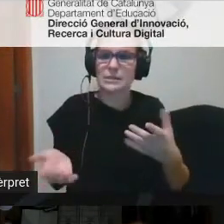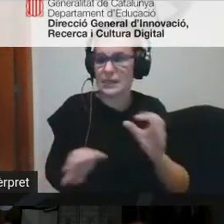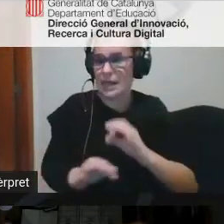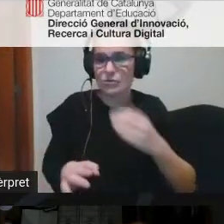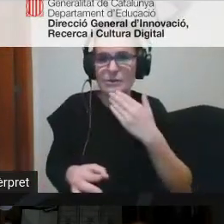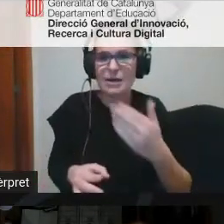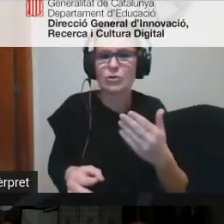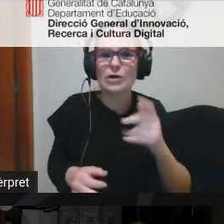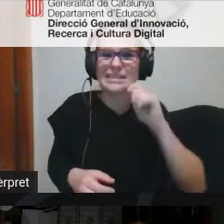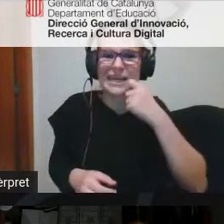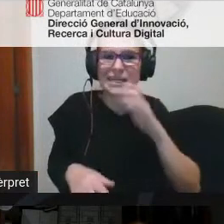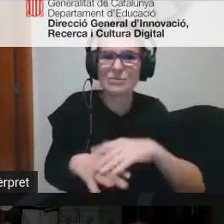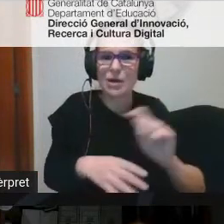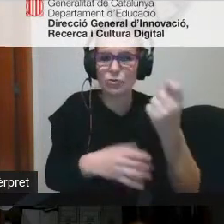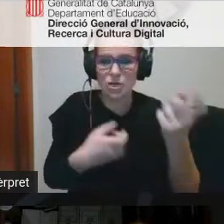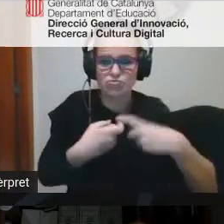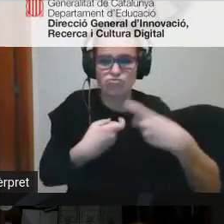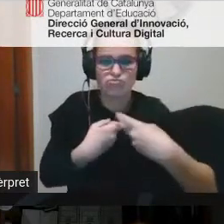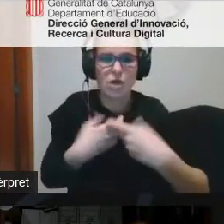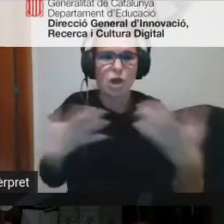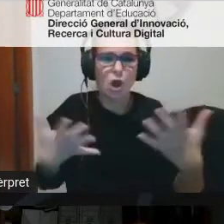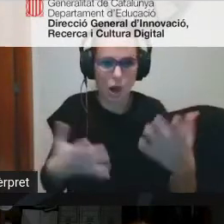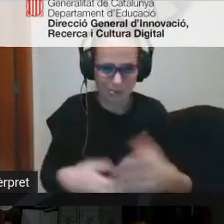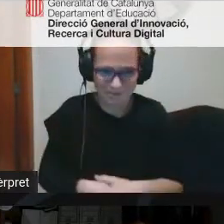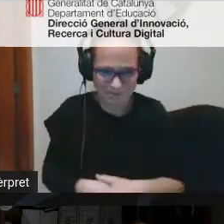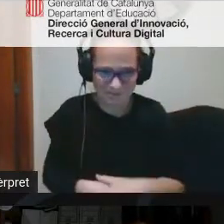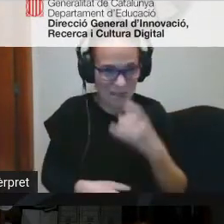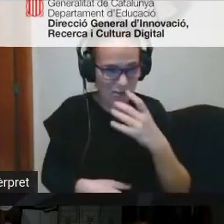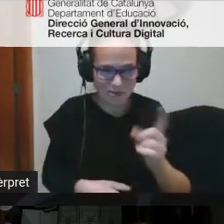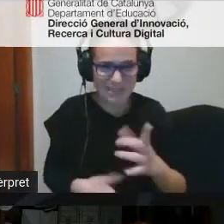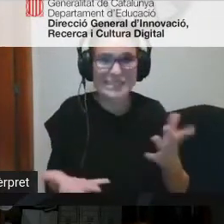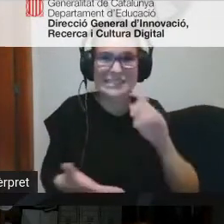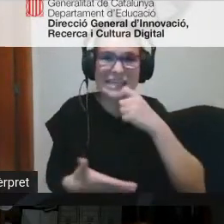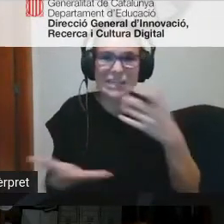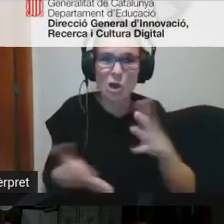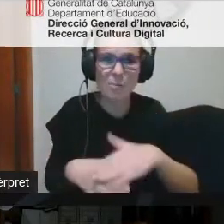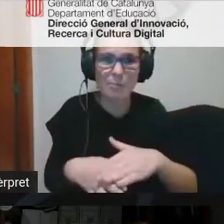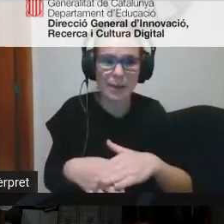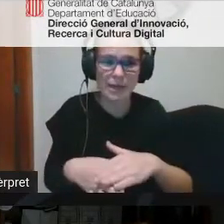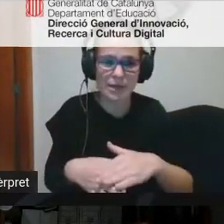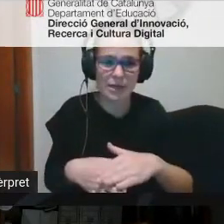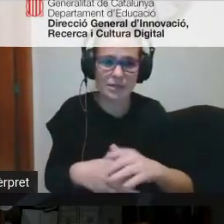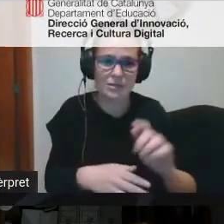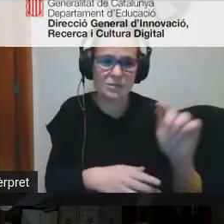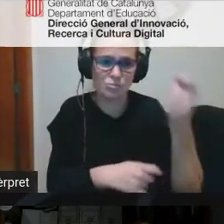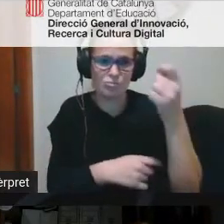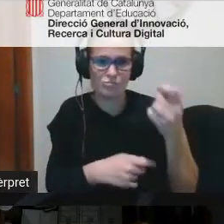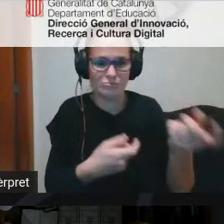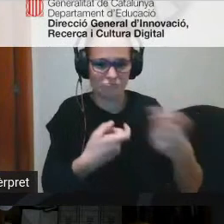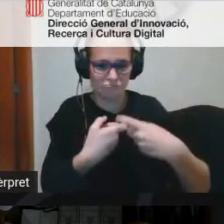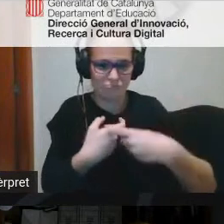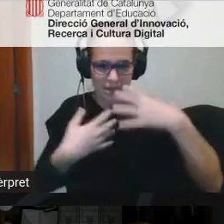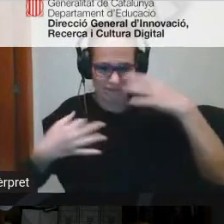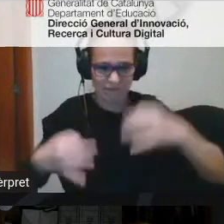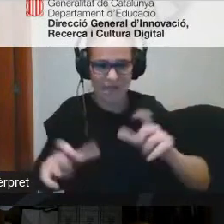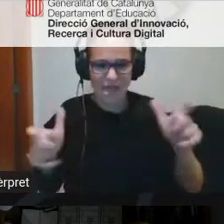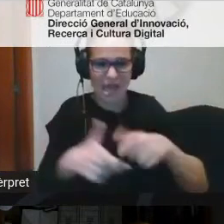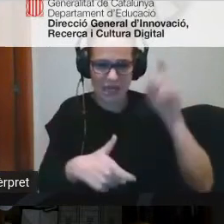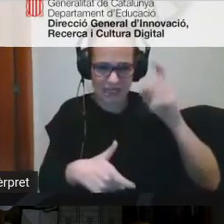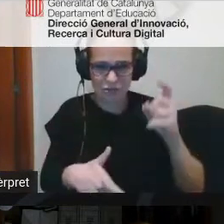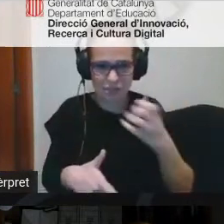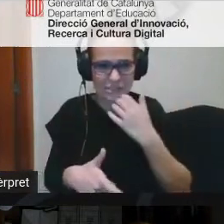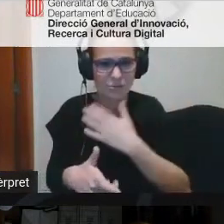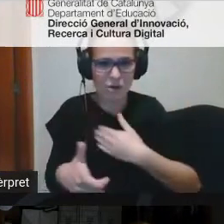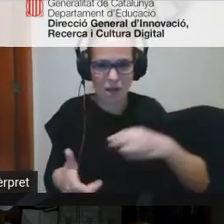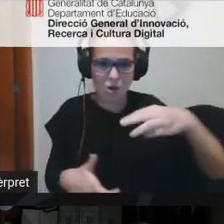només el secret per aconseguir això que és fàcil quin secret heu tingut perquè realment hi hagi èxit en el claustre si voleu començar